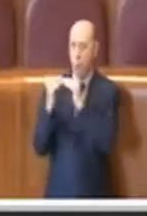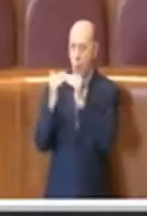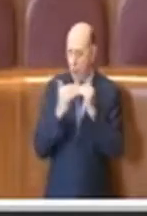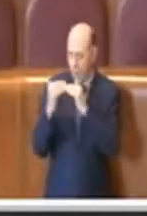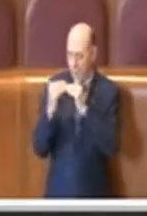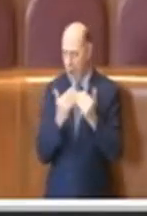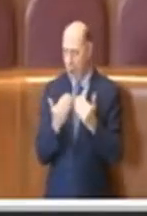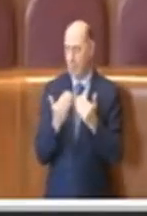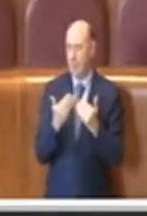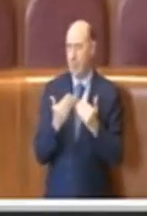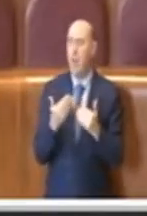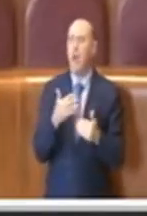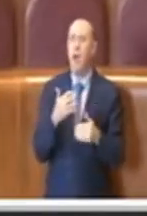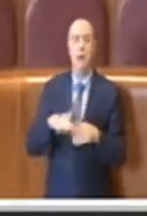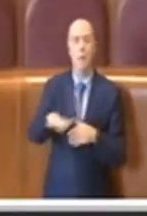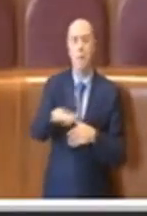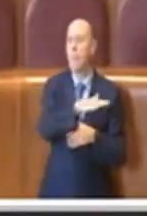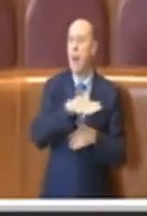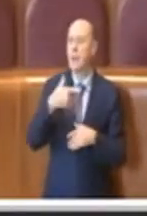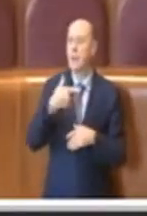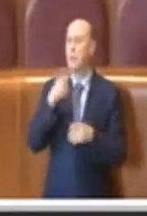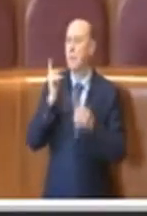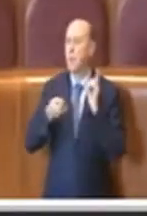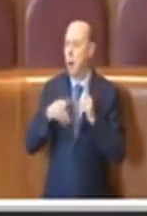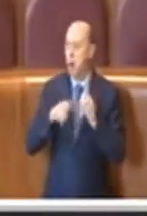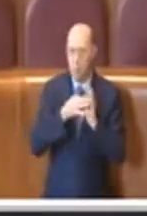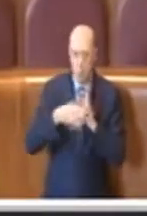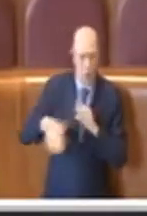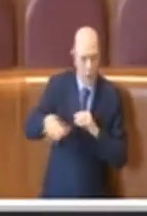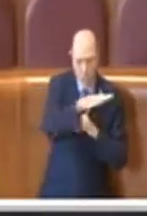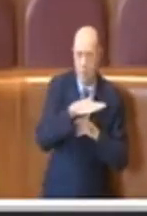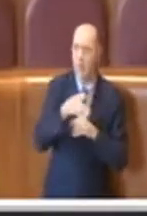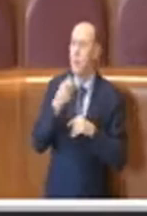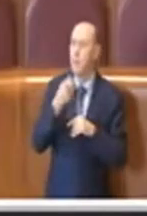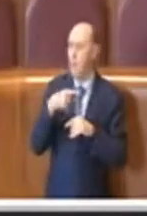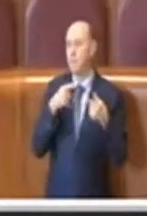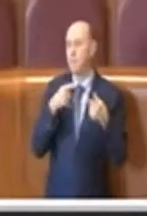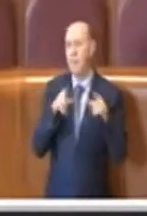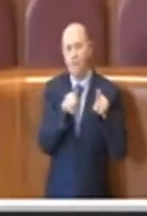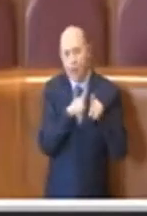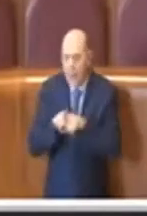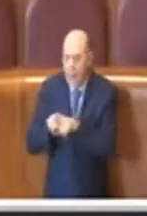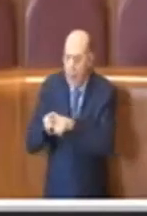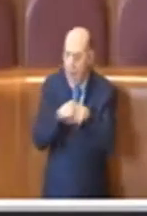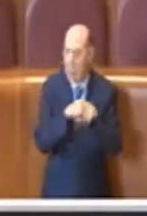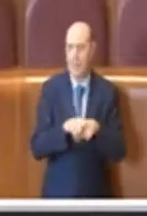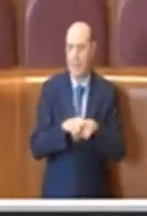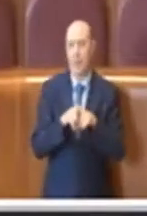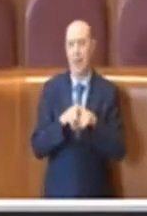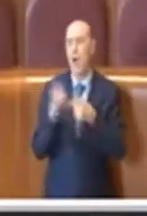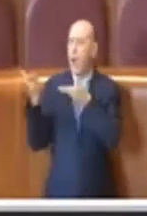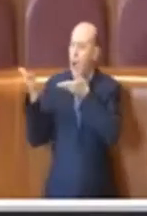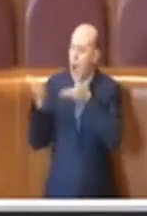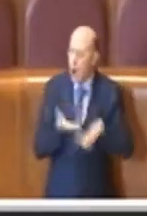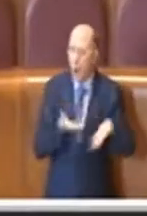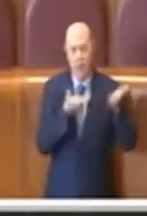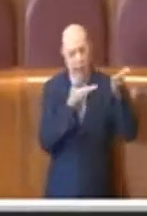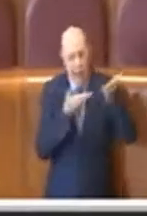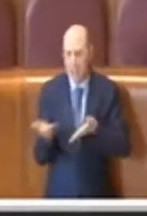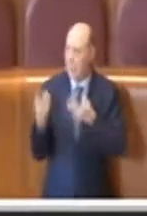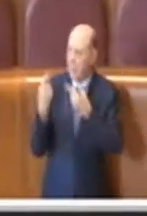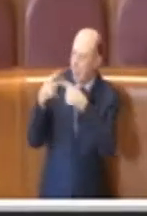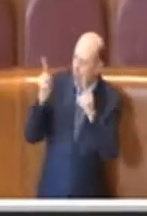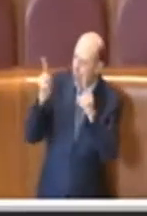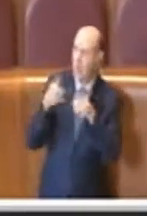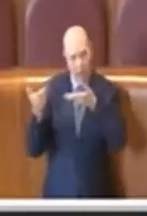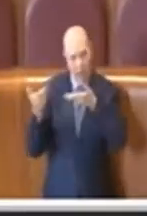popoli, con l'affermazione di quello che è il principio della fratellanza, dell'accoglienza, delle diversità